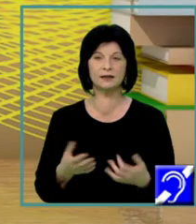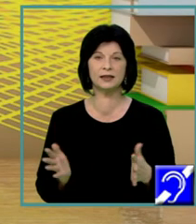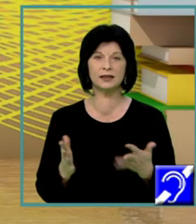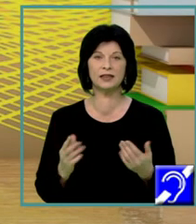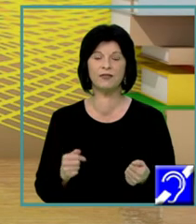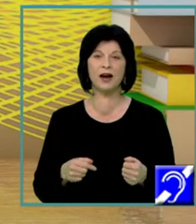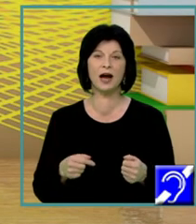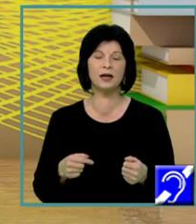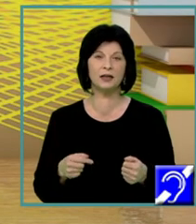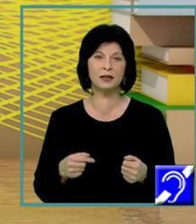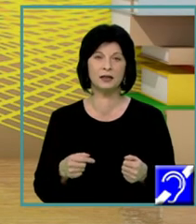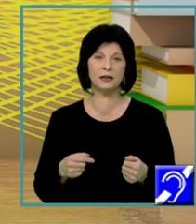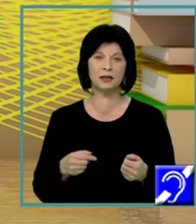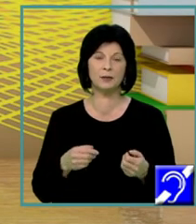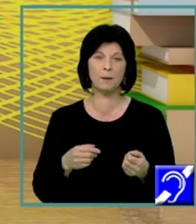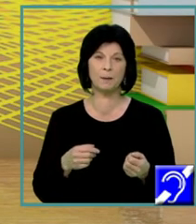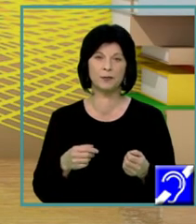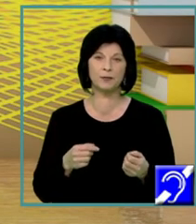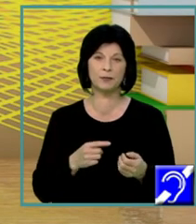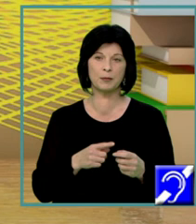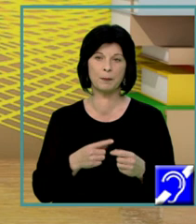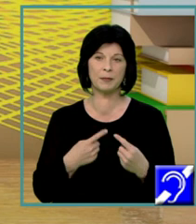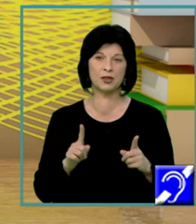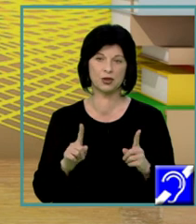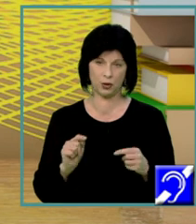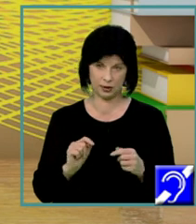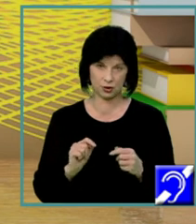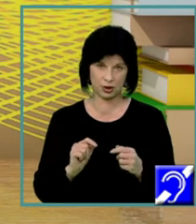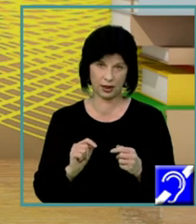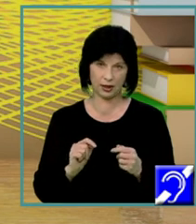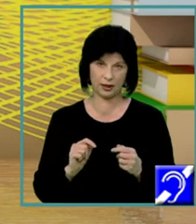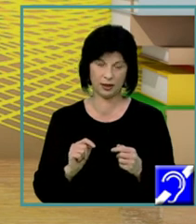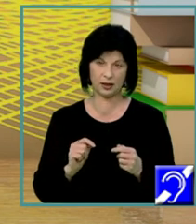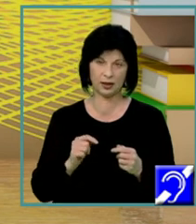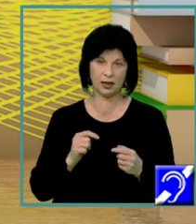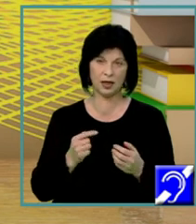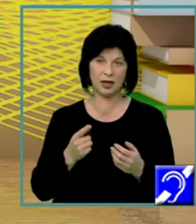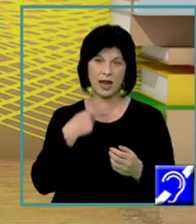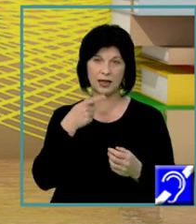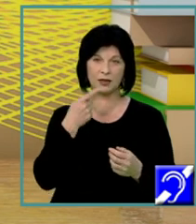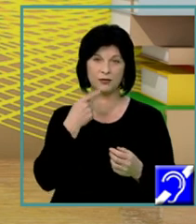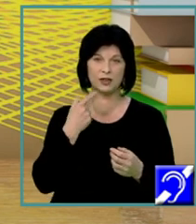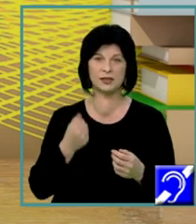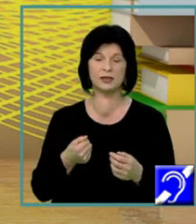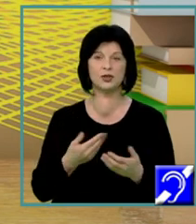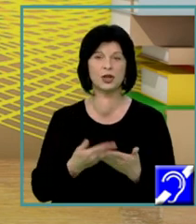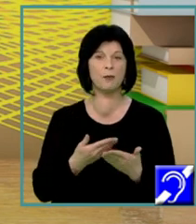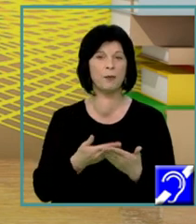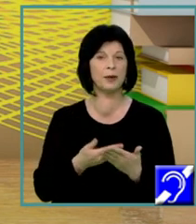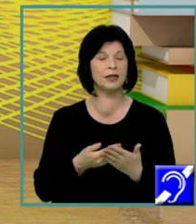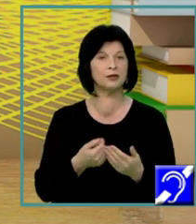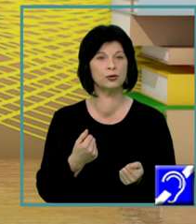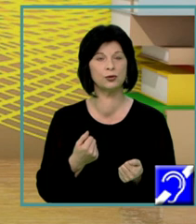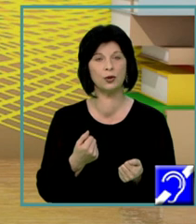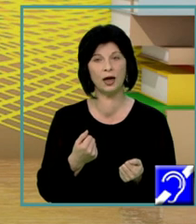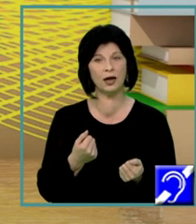pagina următoare avem, sau am făcut o listă deloc exhaustivă a conectorilor. Am încercat să